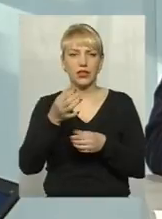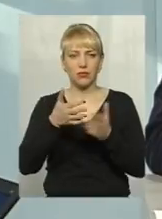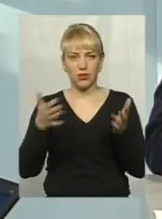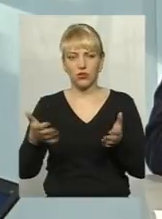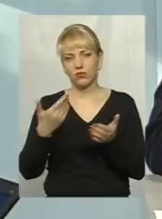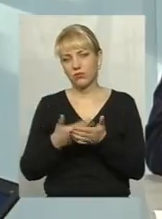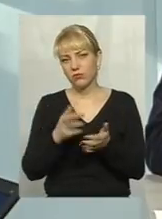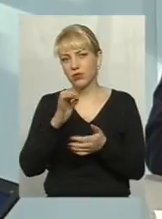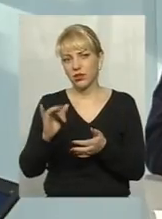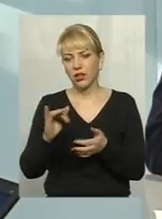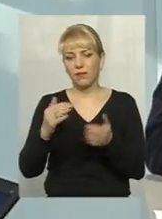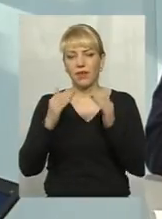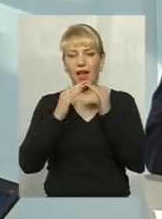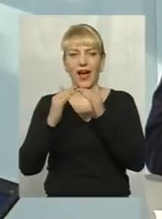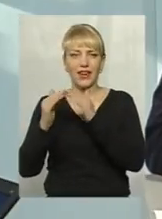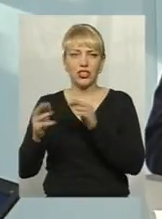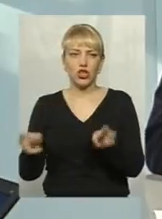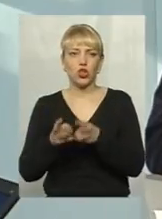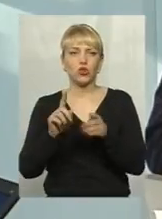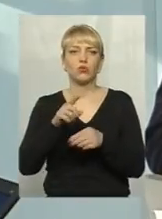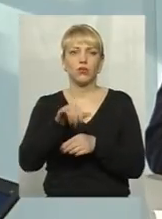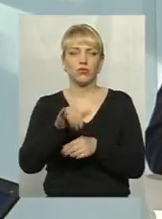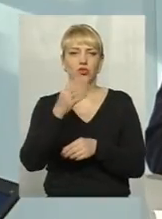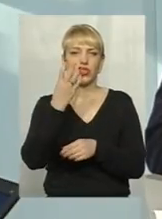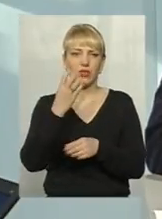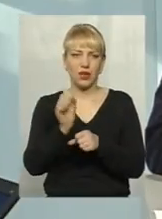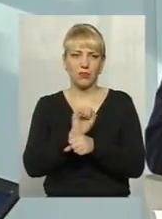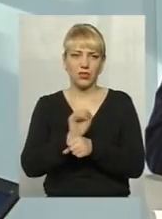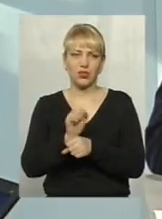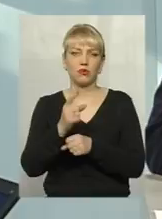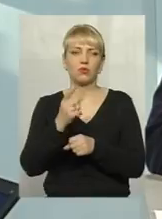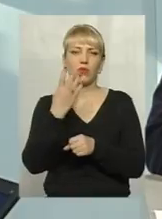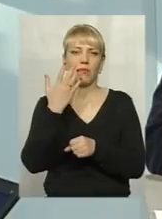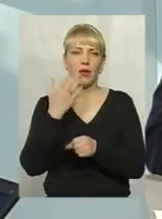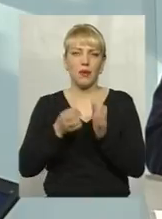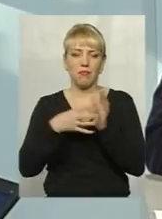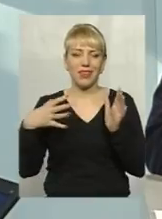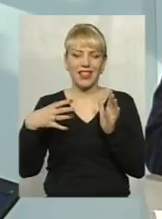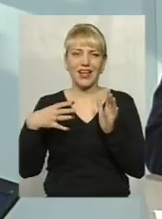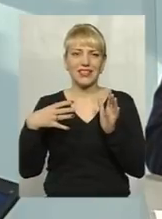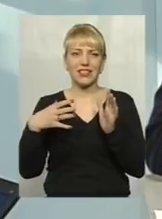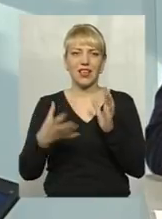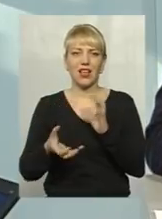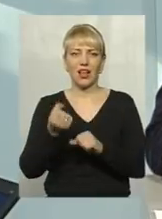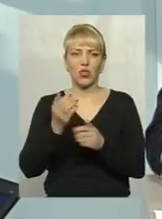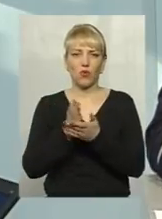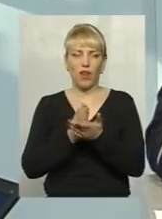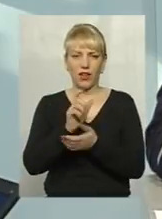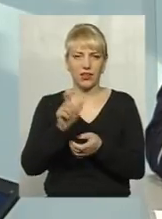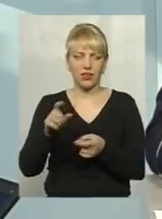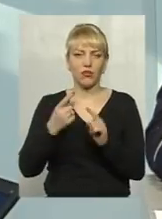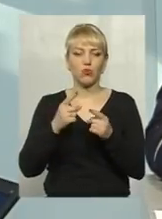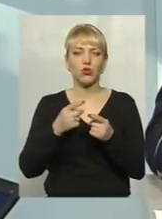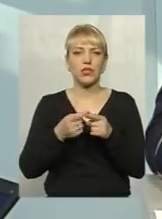би, казалось би, гаражі горять, чому там 4 машини, чому там 15 рятувальників. Пожежа загрожувала перекинутися на житловий